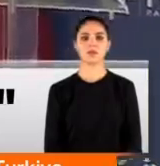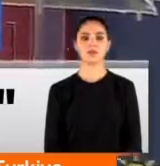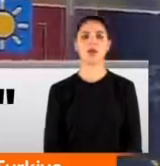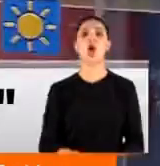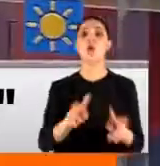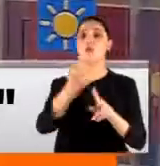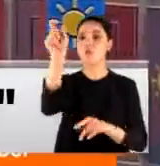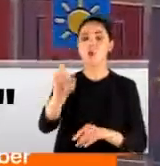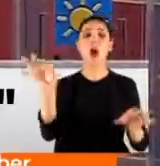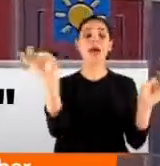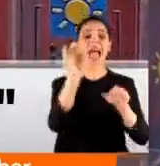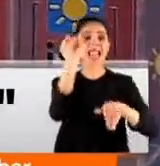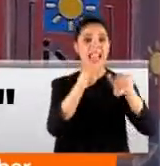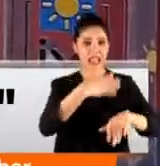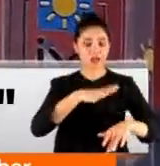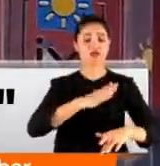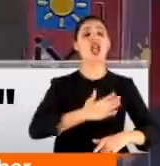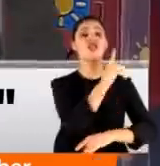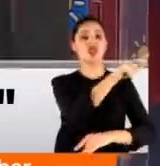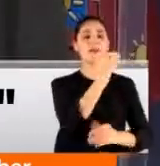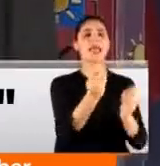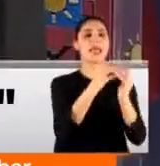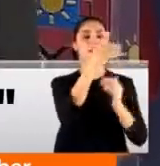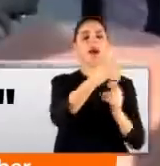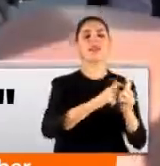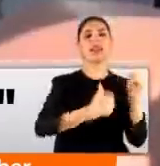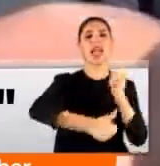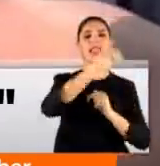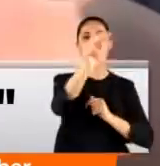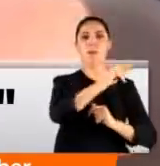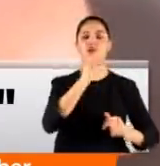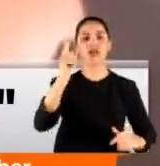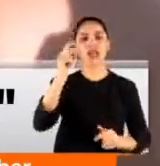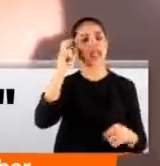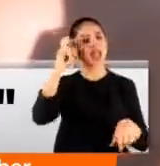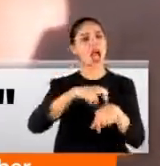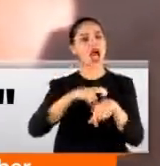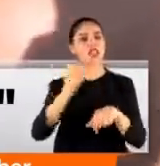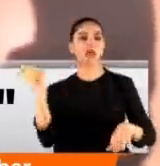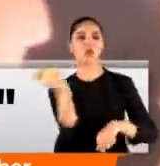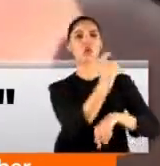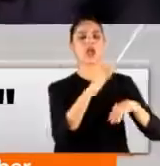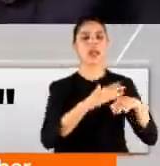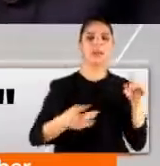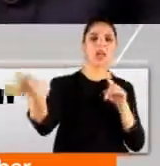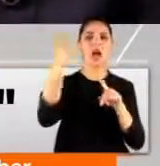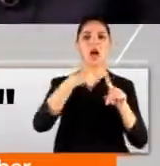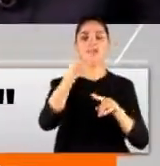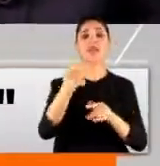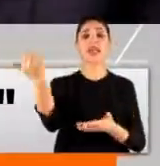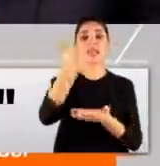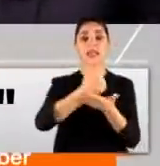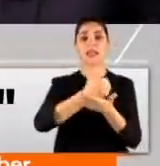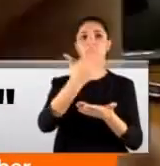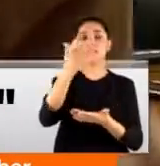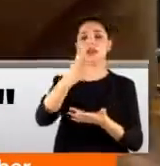Muharrem İnce erken seçim isteyen CHP ve İYİ Parti Genel Başkanlarına bu hatırlatmada bulundu ve ekledi. İktidar eriyor,